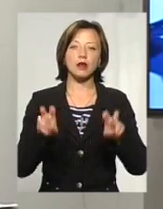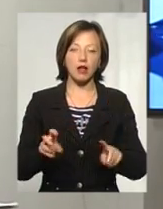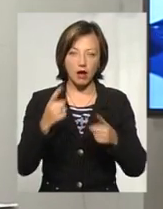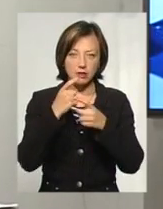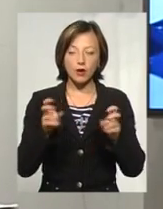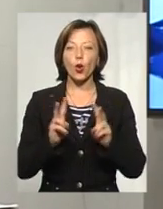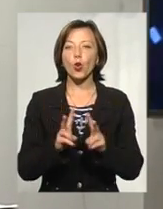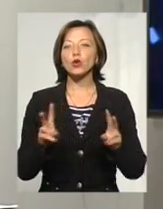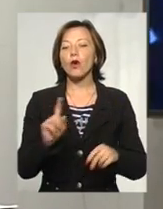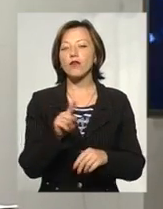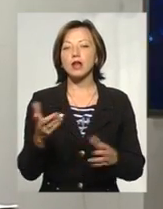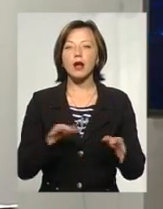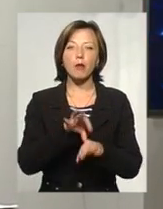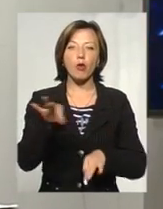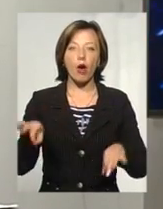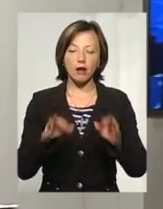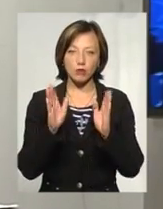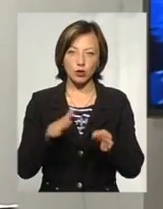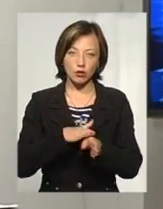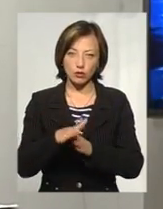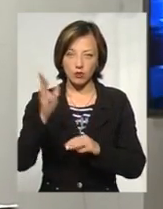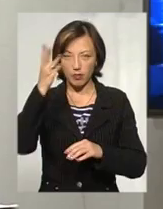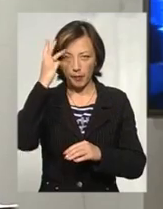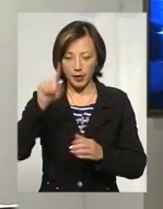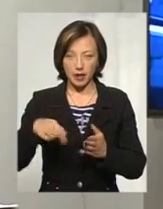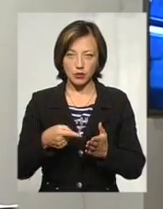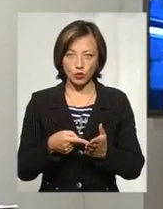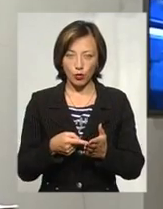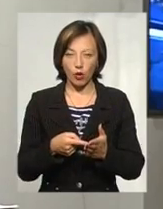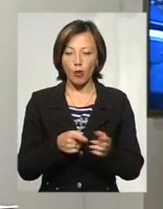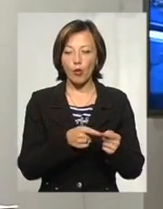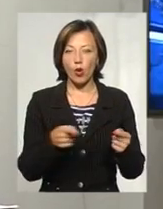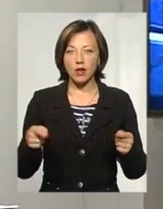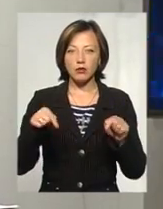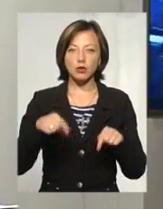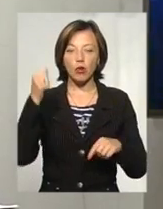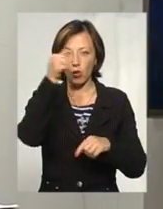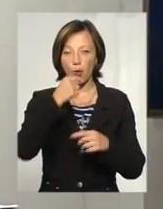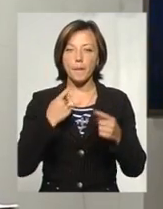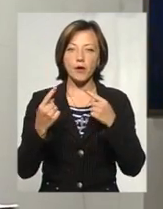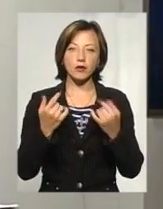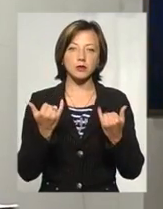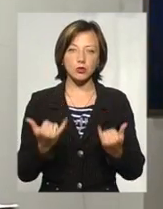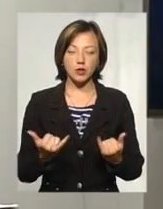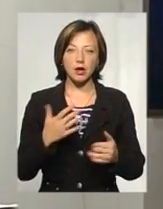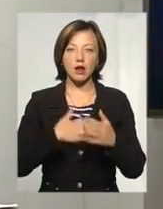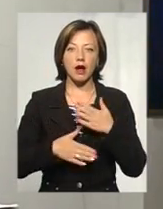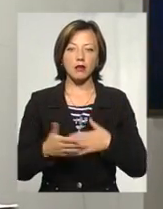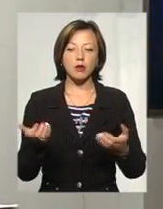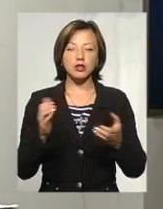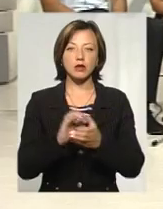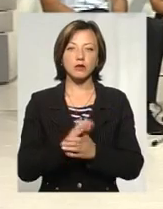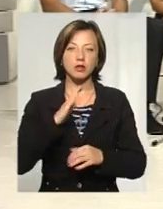Отож, хто вони і які проекти будуть реалізовуватись у Хмельницькому протягом цього року, поговоримо сьогодні. І я рада вас